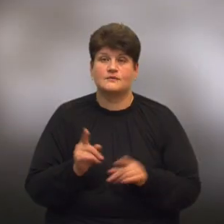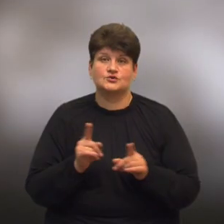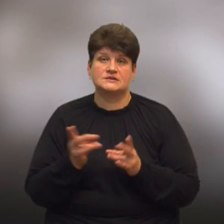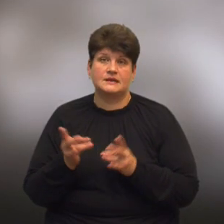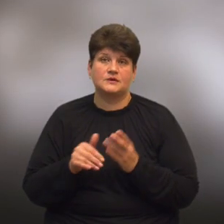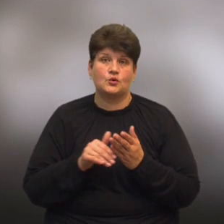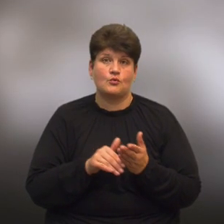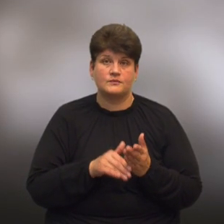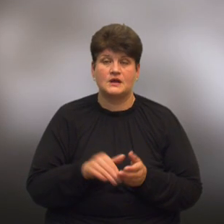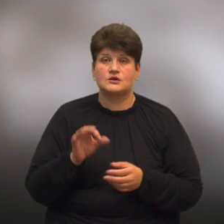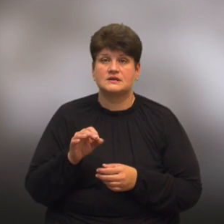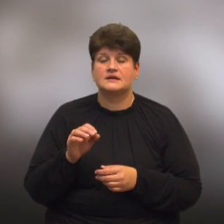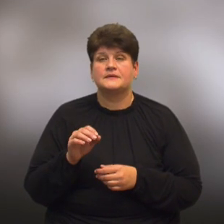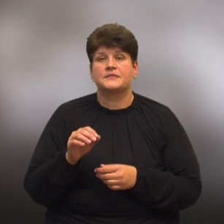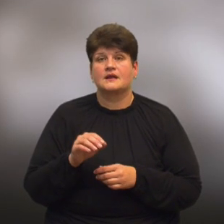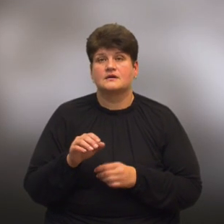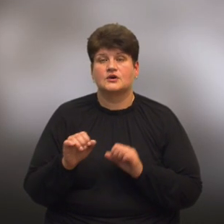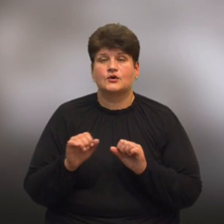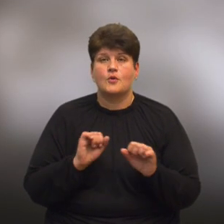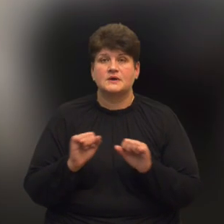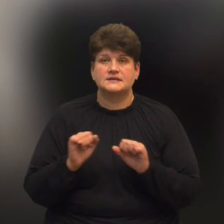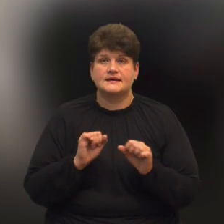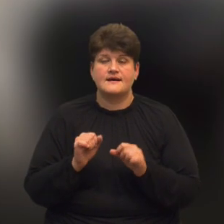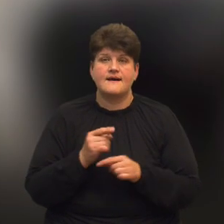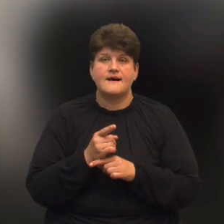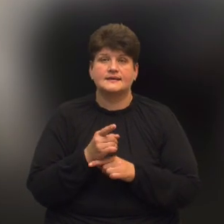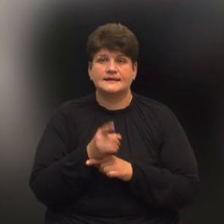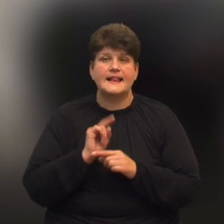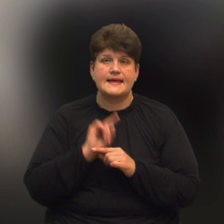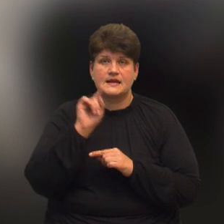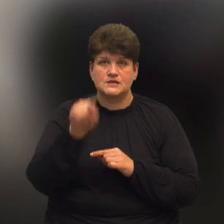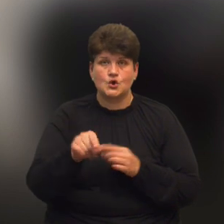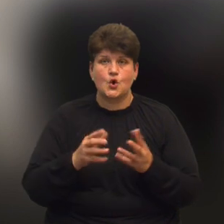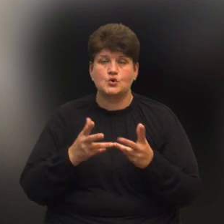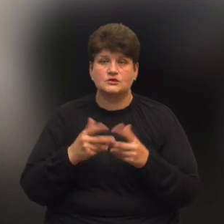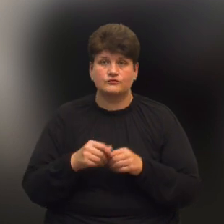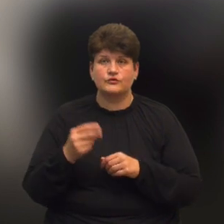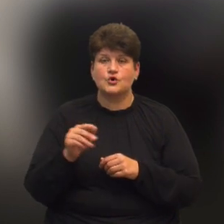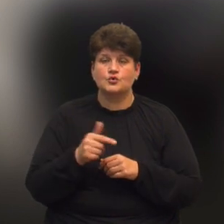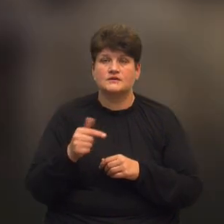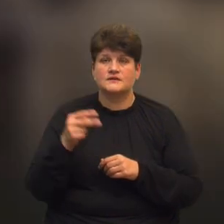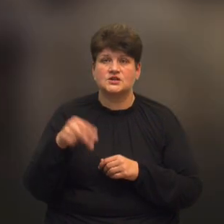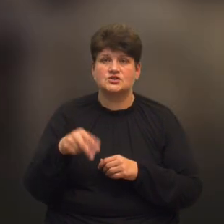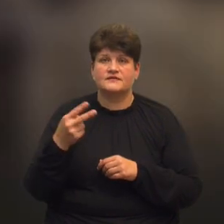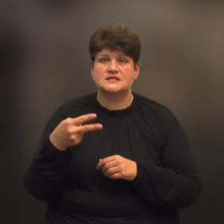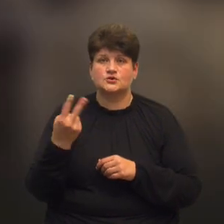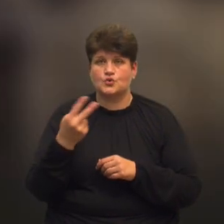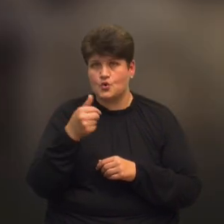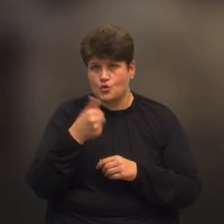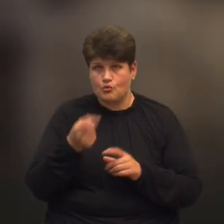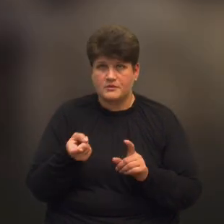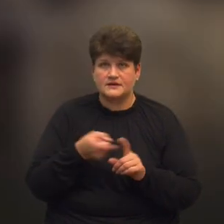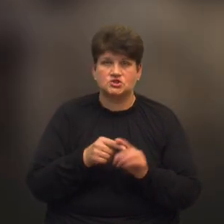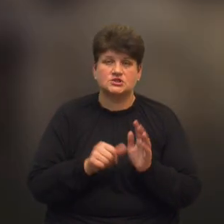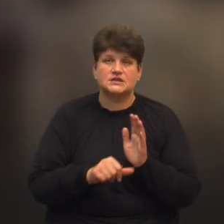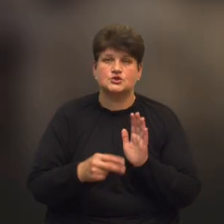помогти Олександр Лихошерст – командир артилерійського розрахунку У грудні 2022 року добровольцем приєднався до 67-ї